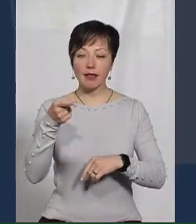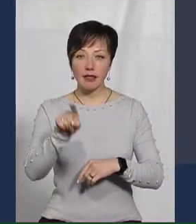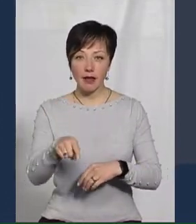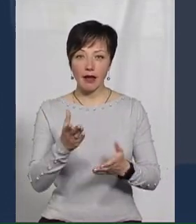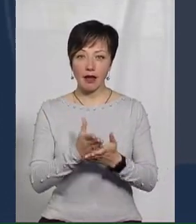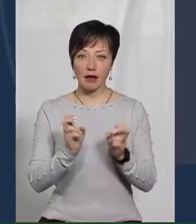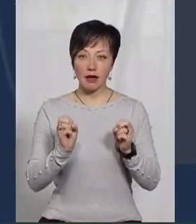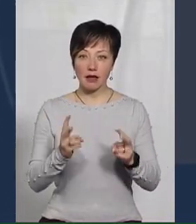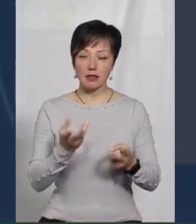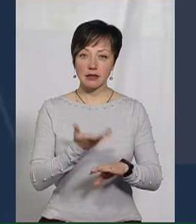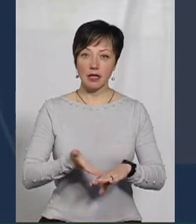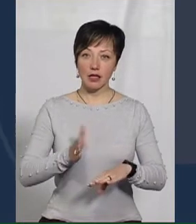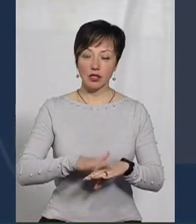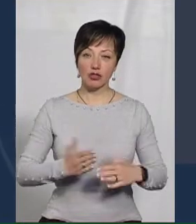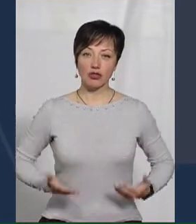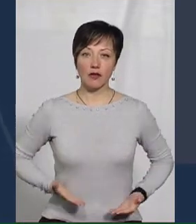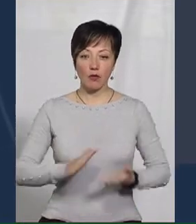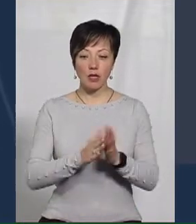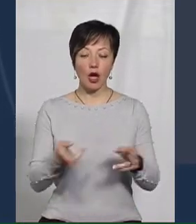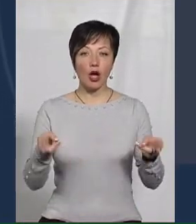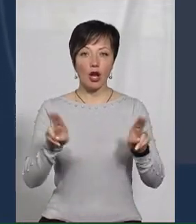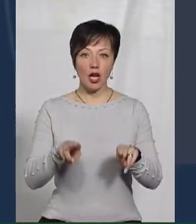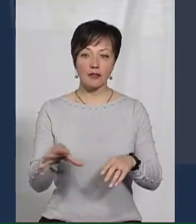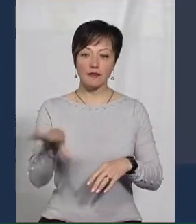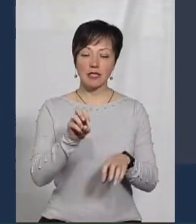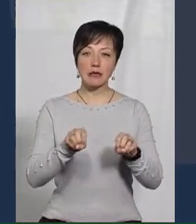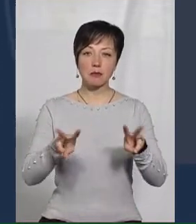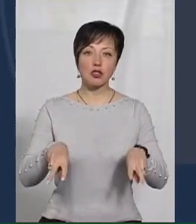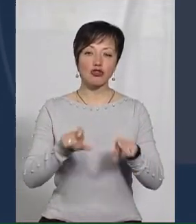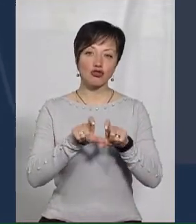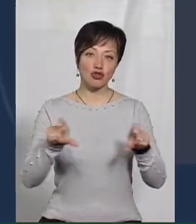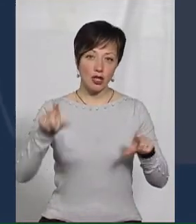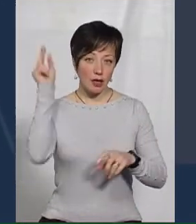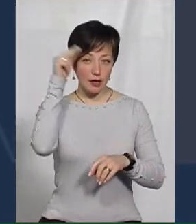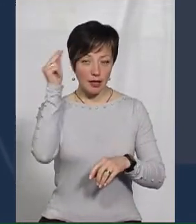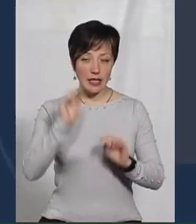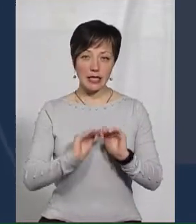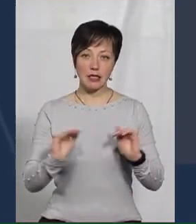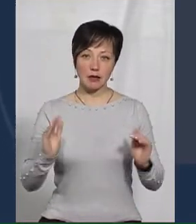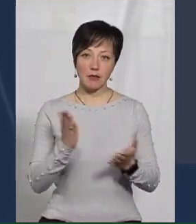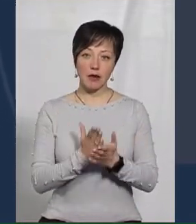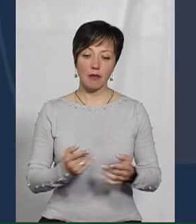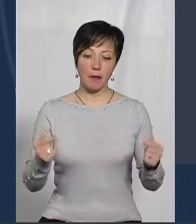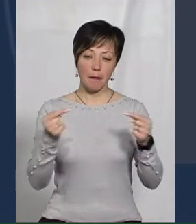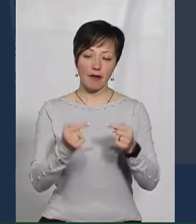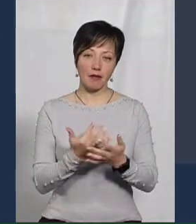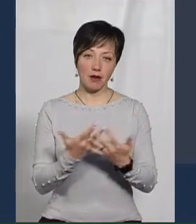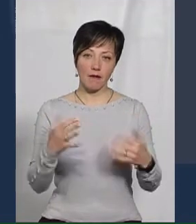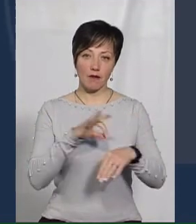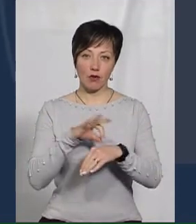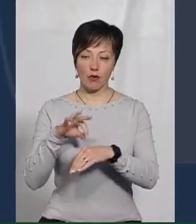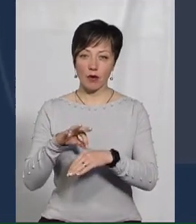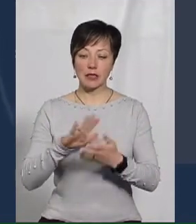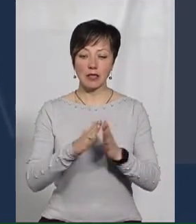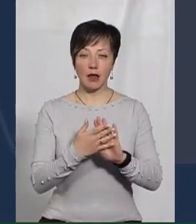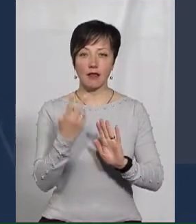ризик складних життєвих обставок. Решта діти всі із спеціалізованих шкіл, мається на увазі, це діти, які мають різні хороби. Станом